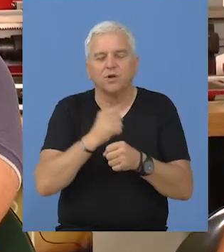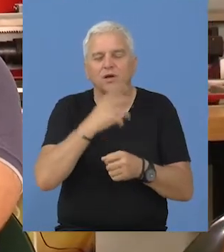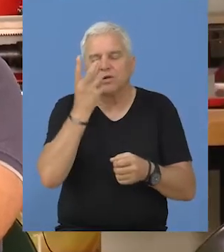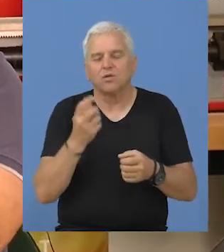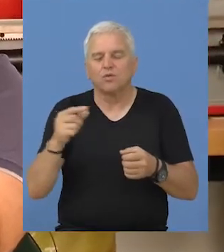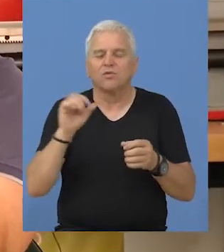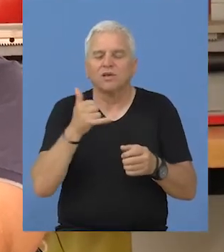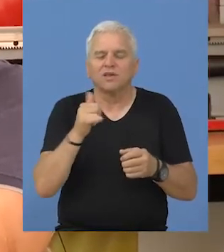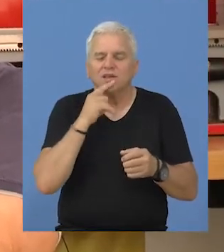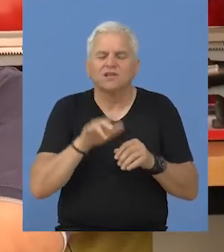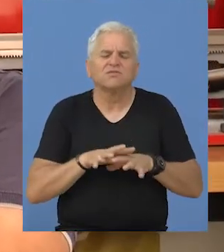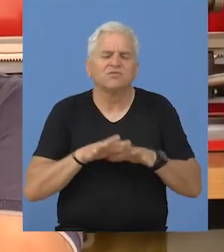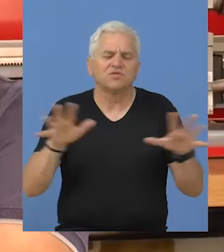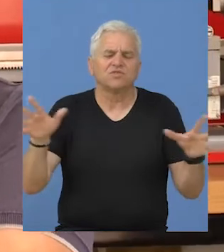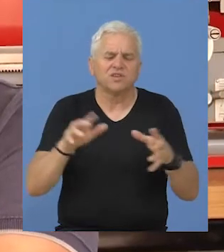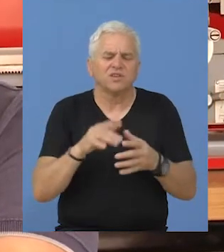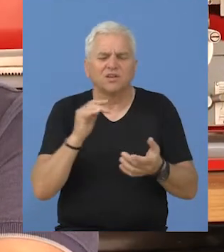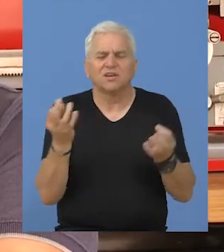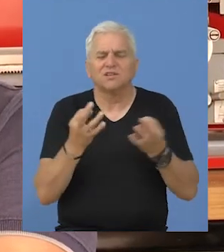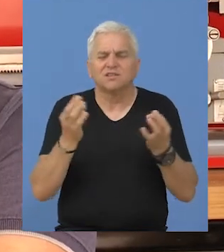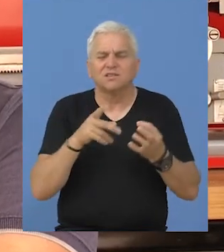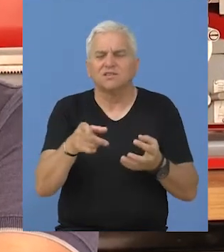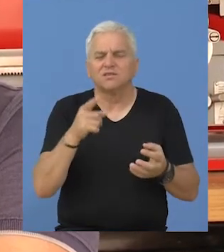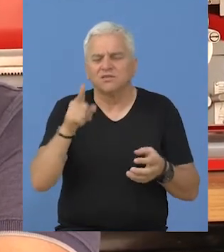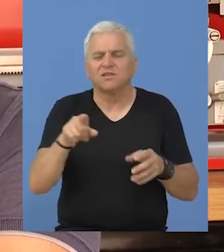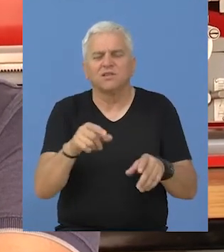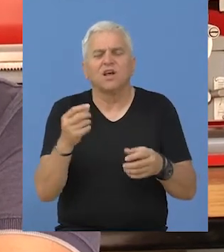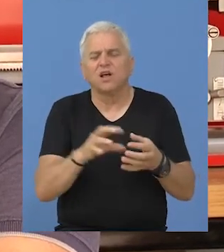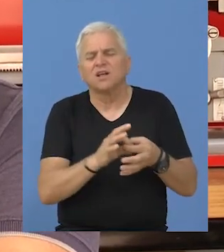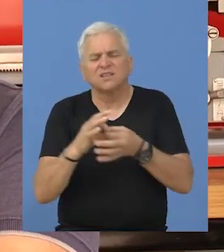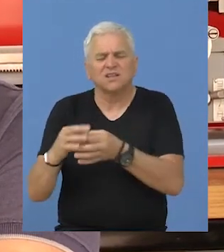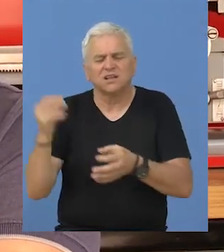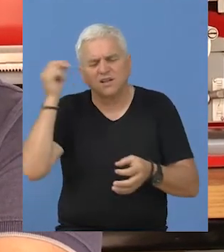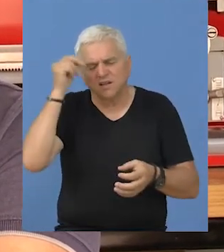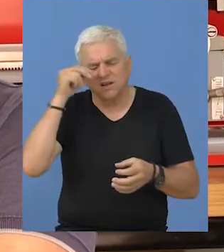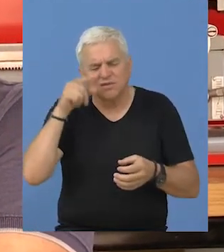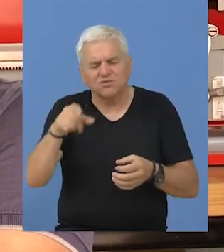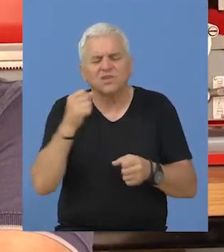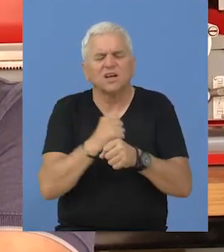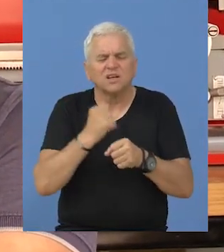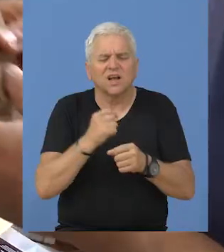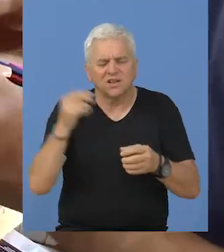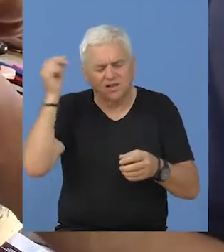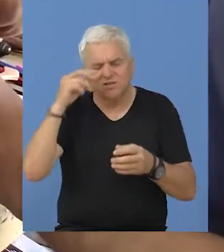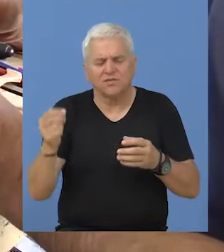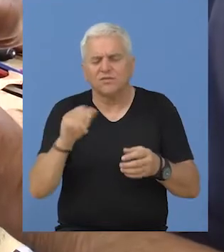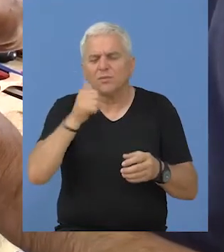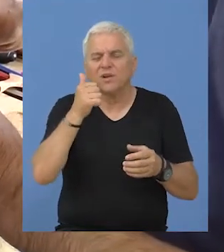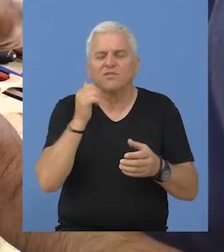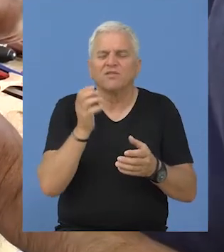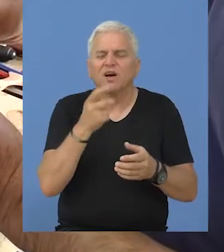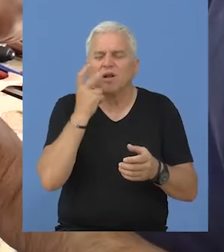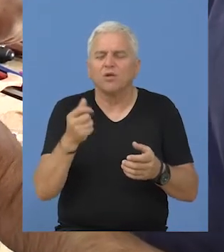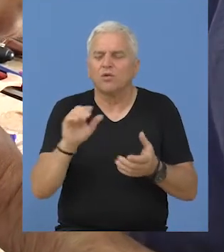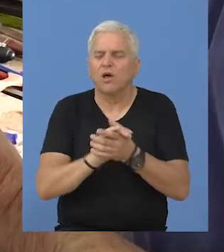izrade Lule je veoma širok pojam, zato što vi dogod radite, učite i usavršavate se. Prve Lule